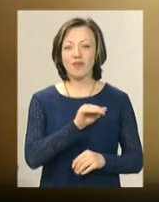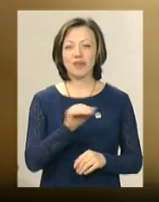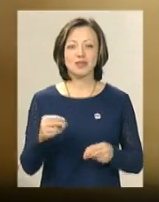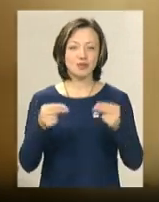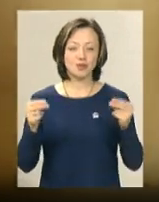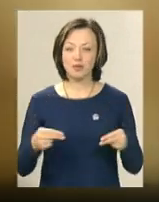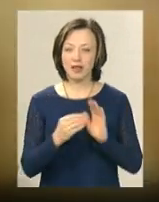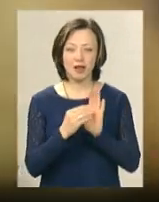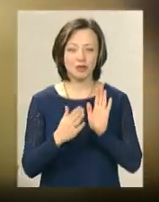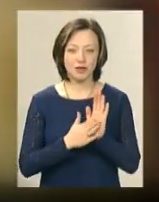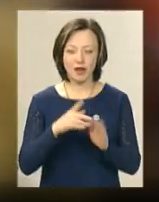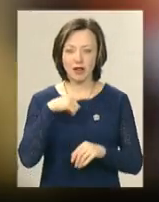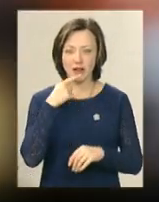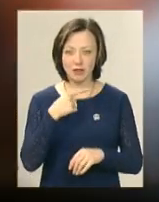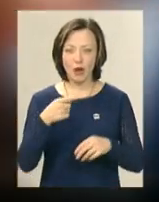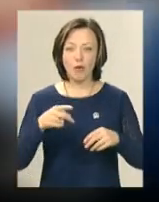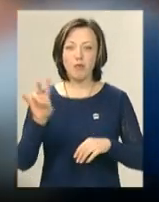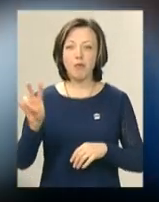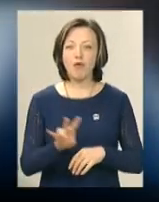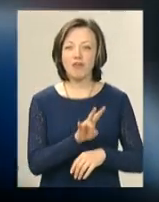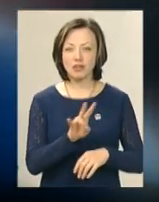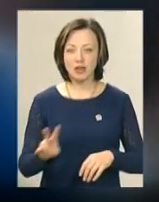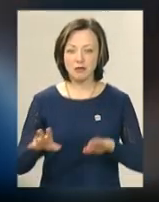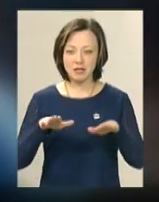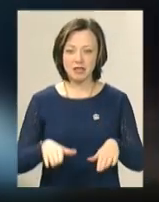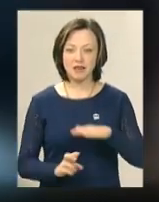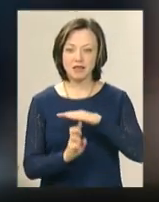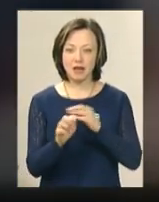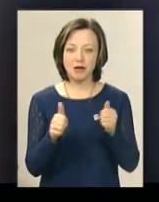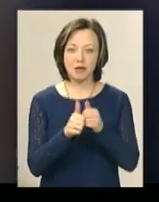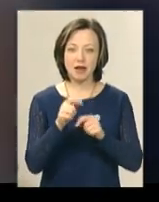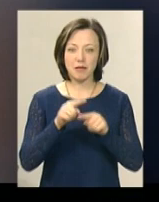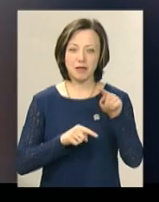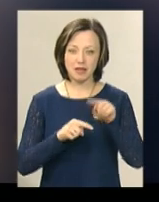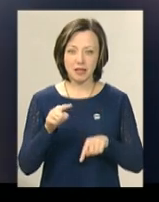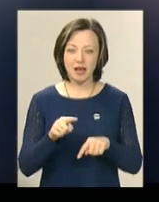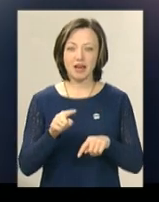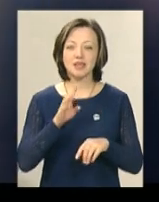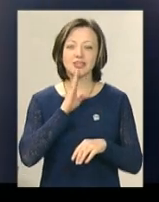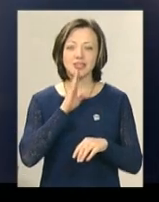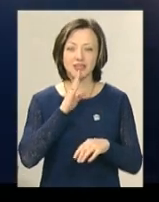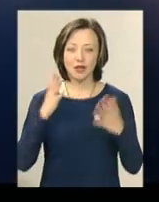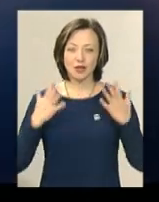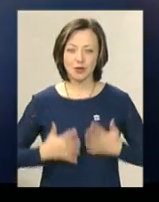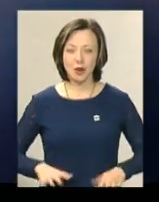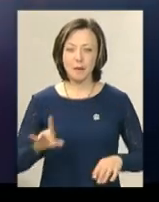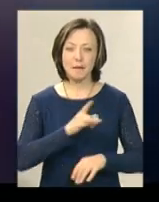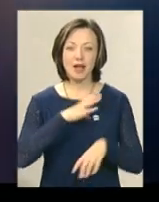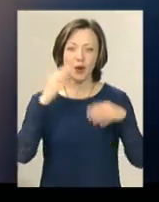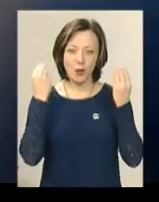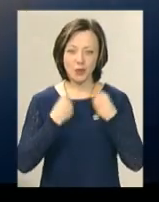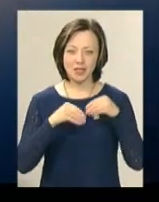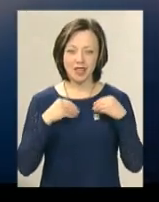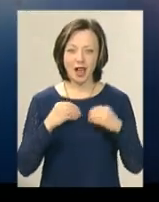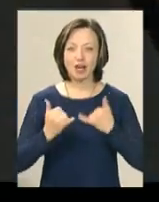реєстрували, розповідають молодята. Повінчалися у місцевій церкві у колі близьких людей. Наречене йшла під вінець у сукні та білей хустині.